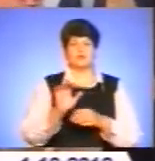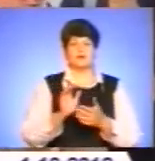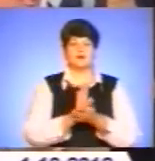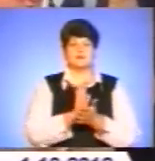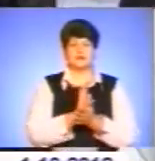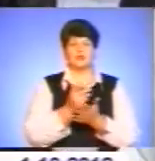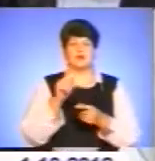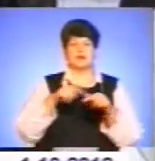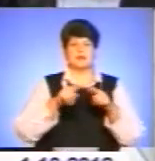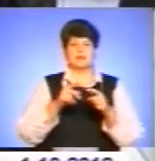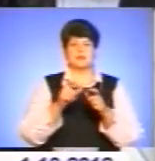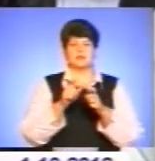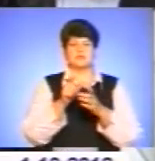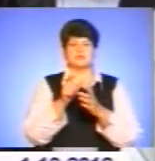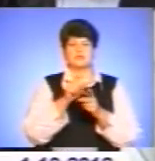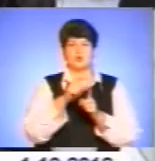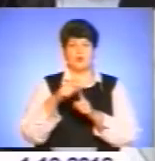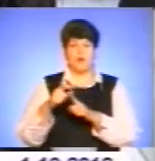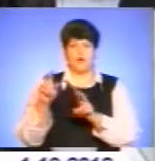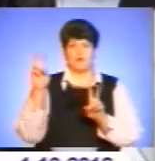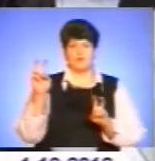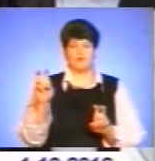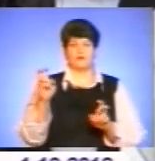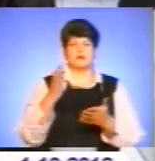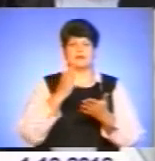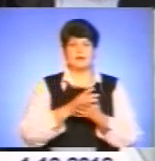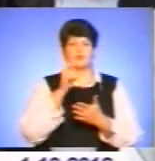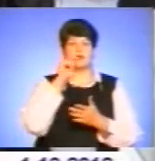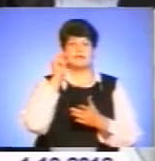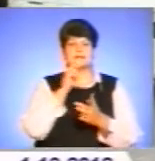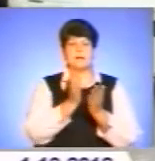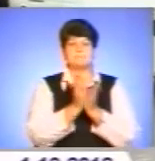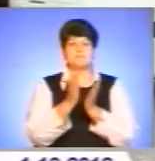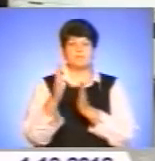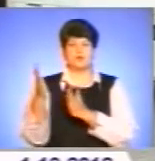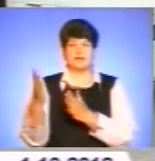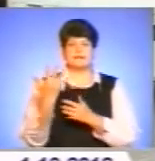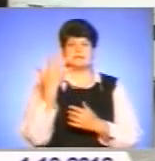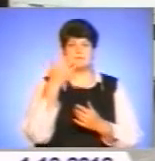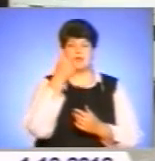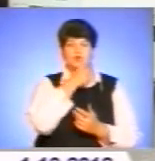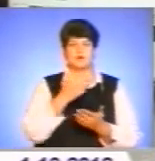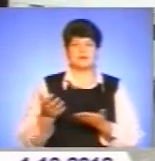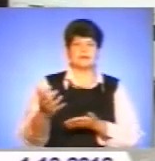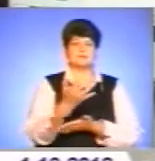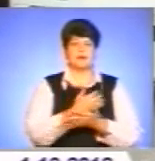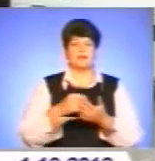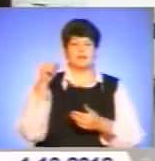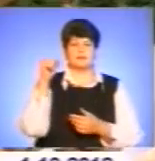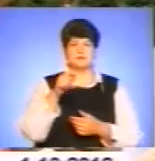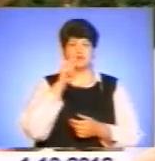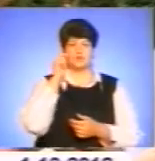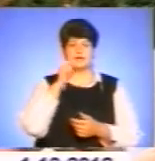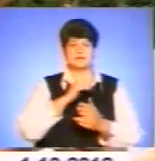Діти мають журнал «Соловейко». У місті Новий сад є українська бібліотека, яка за п'ять років назбирала тисячу українських книг.